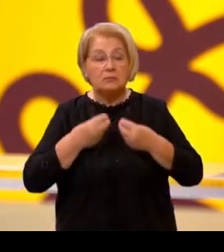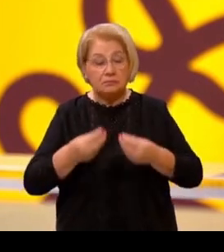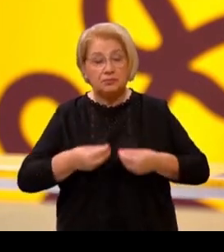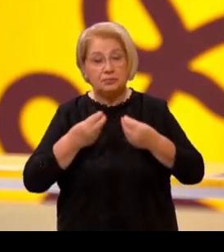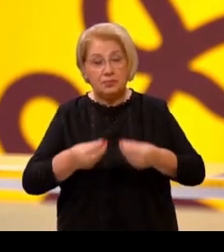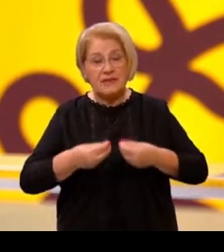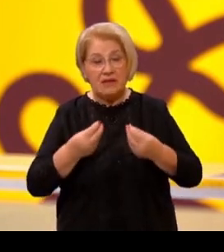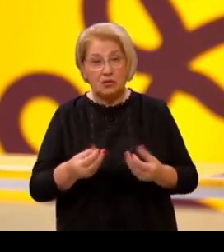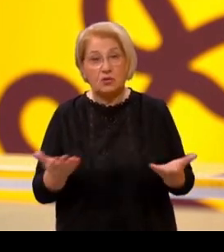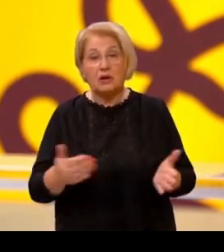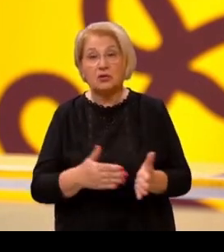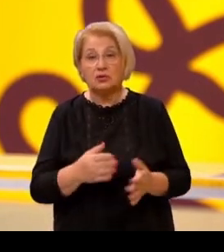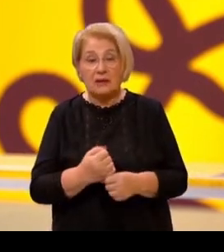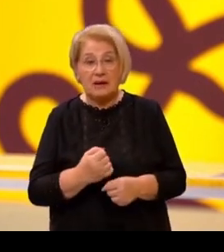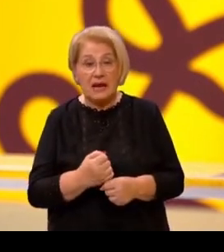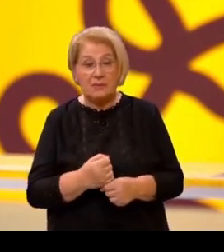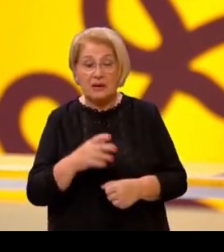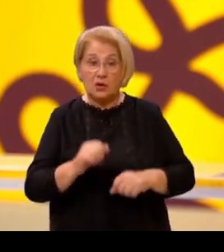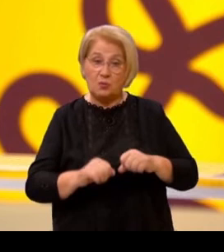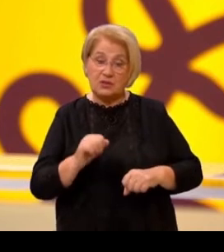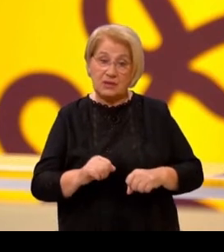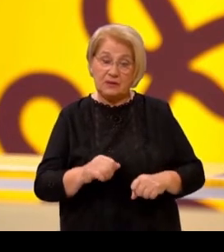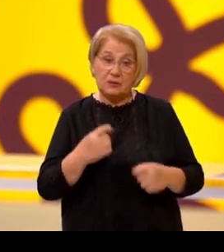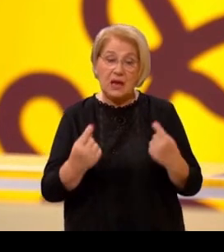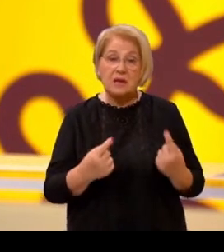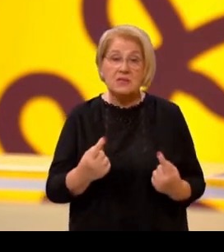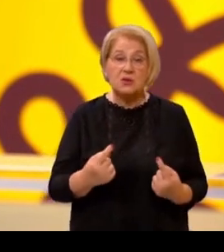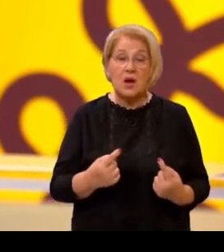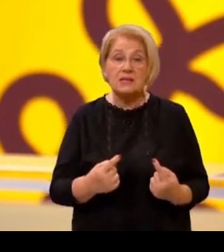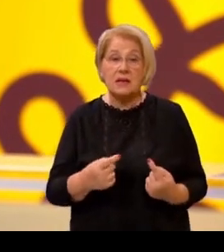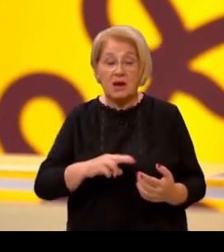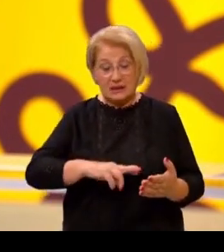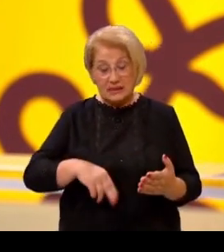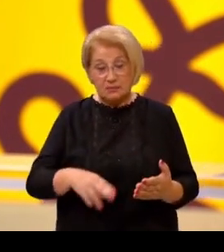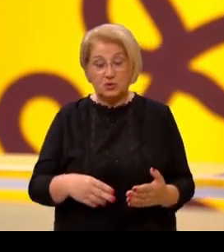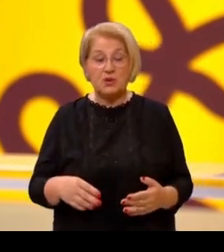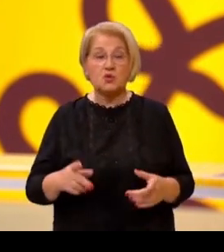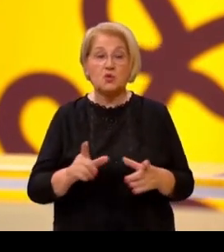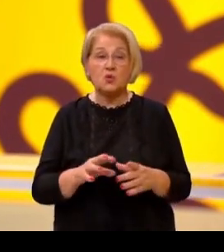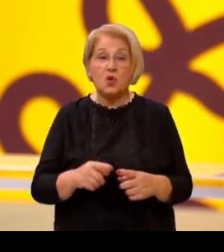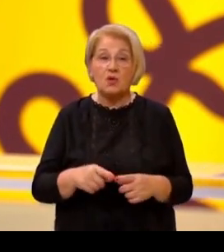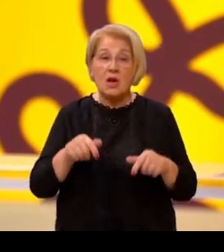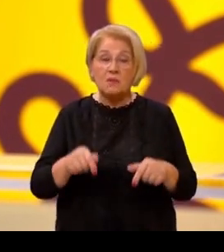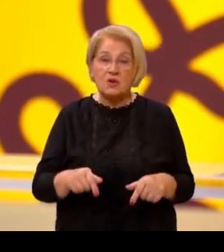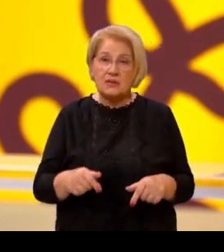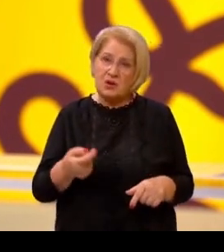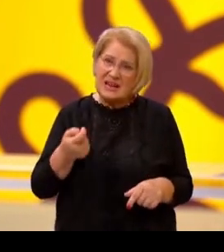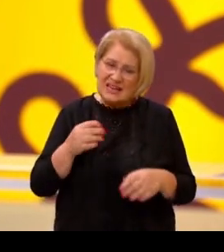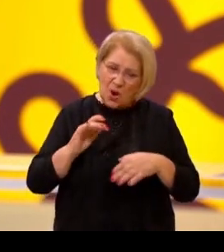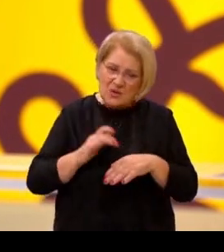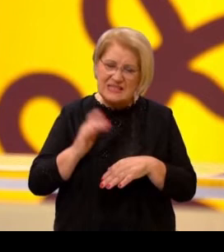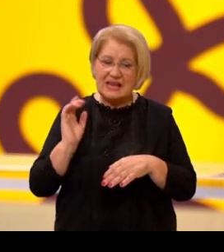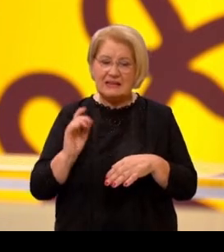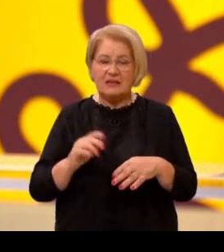kako to napraviti, kako postupati u određenim situacijama kad se potpisuju neki ugovori, pogotovo delikatni poput